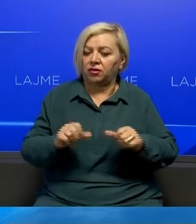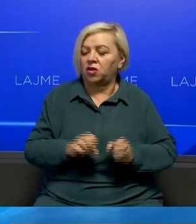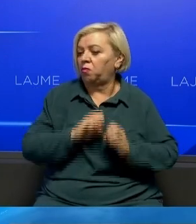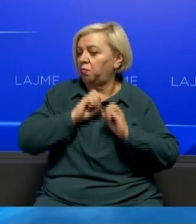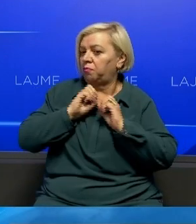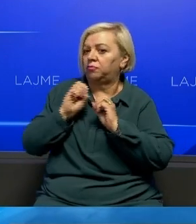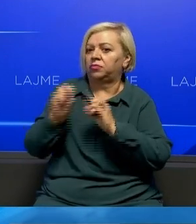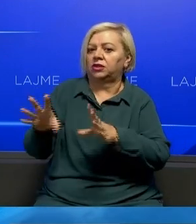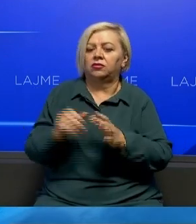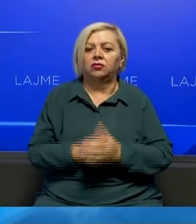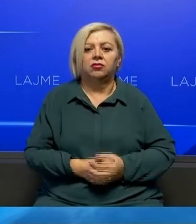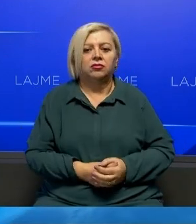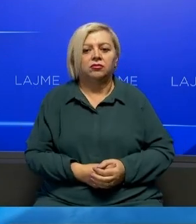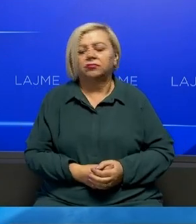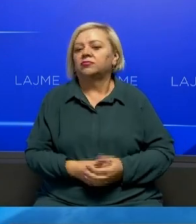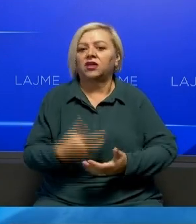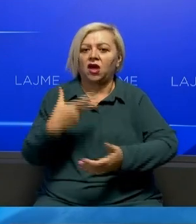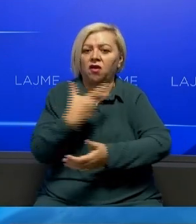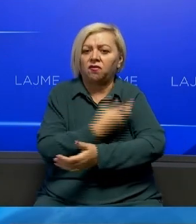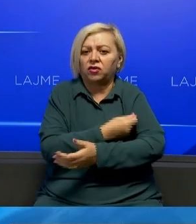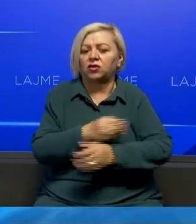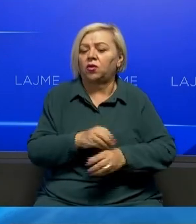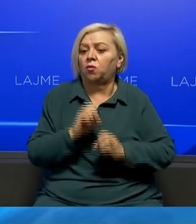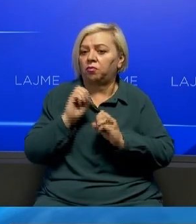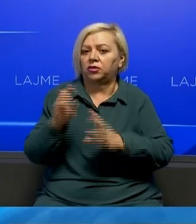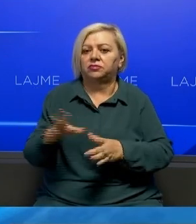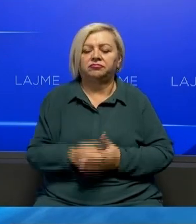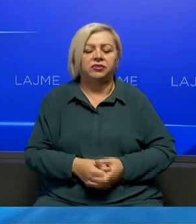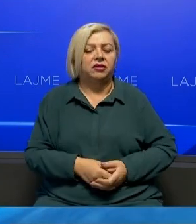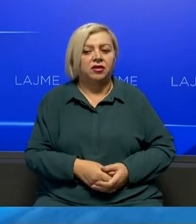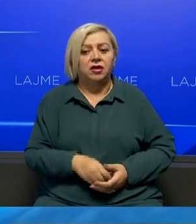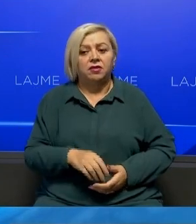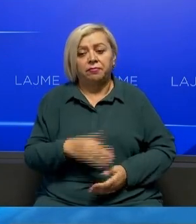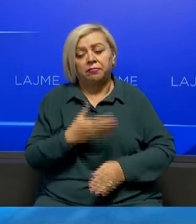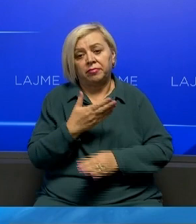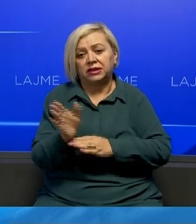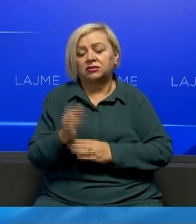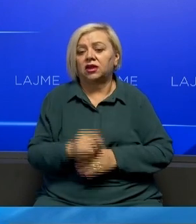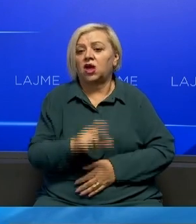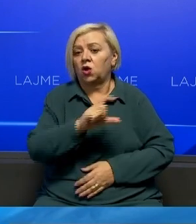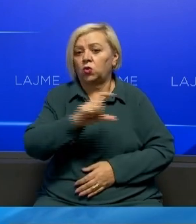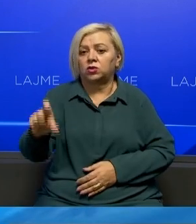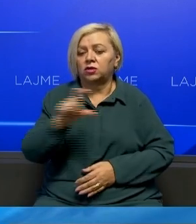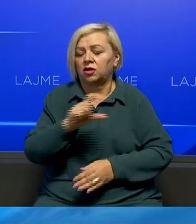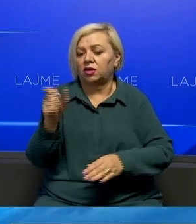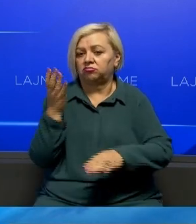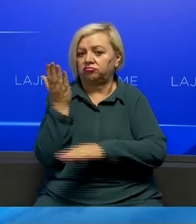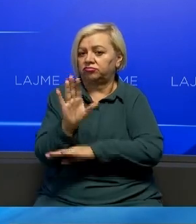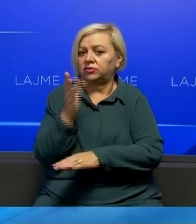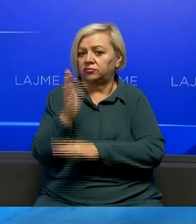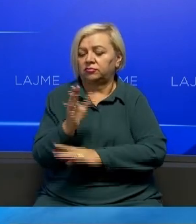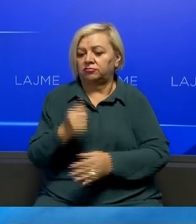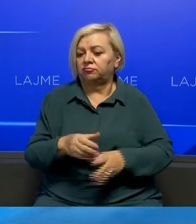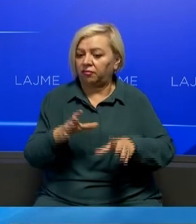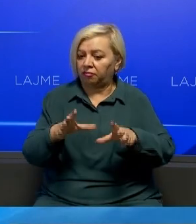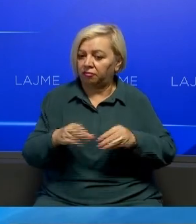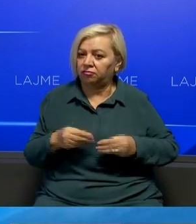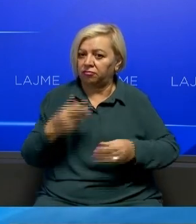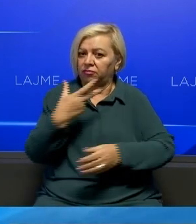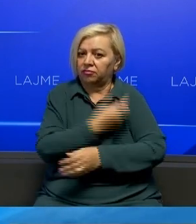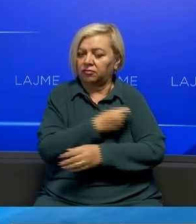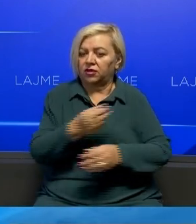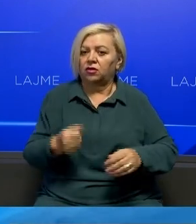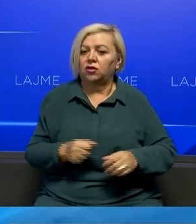bërlognesin E 33.000 dozatë vakcinat Pas tajt delja dhe jakuzon Deputetë për një dëvërtet Që një një një kanë thonë Që ke pranuar vakcinat